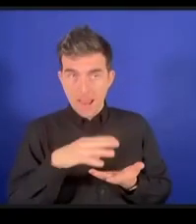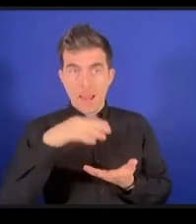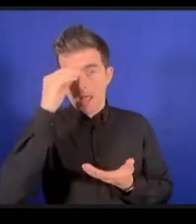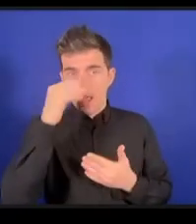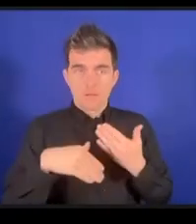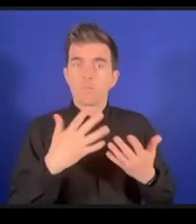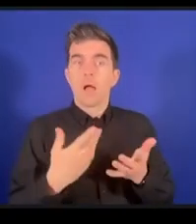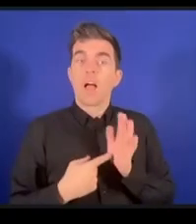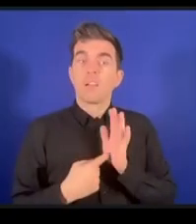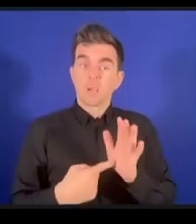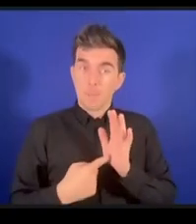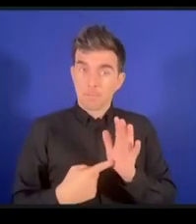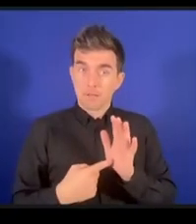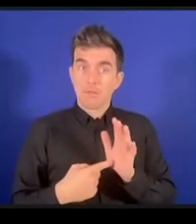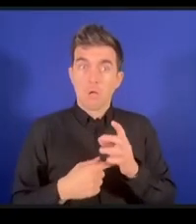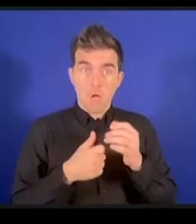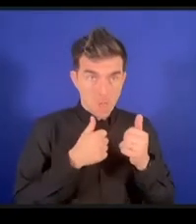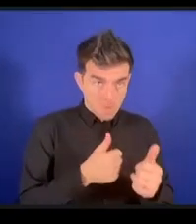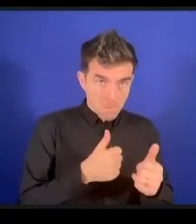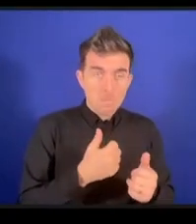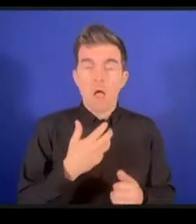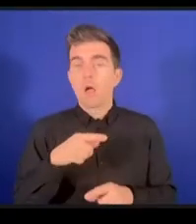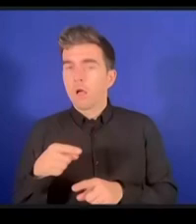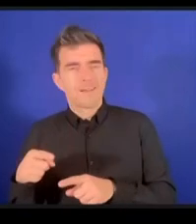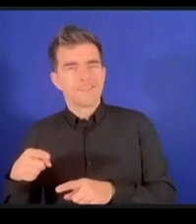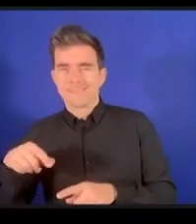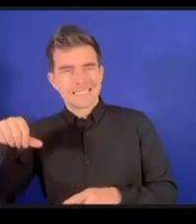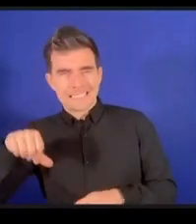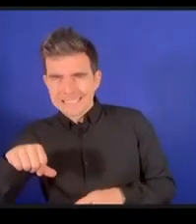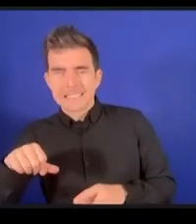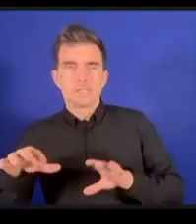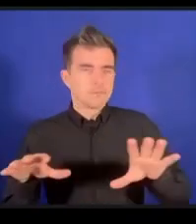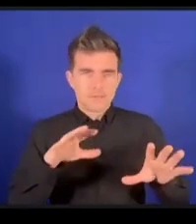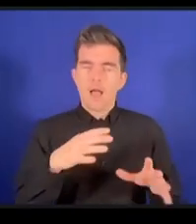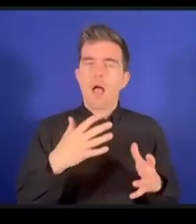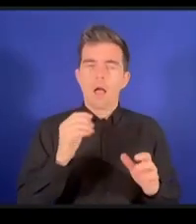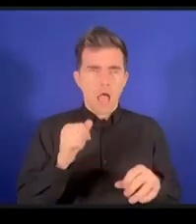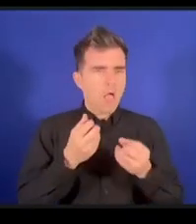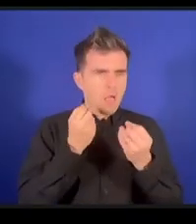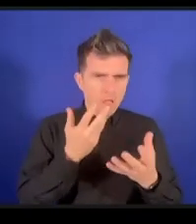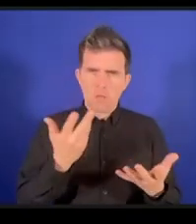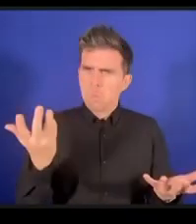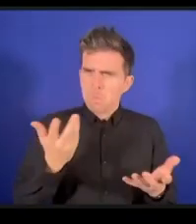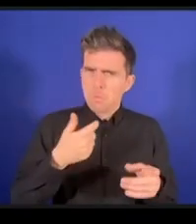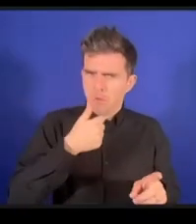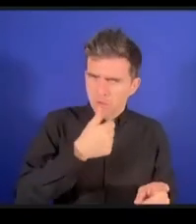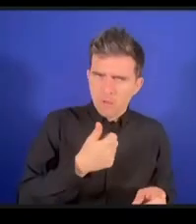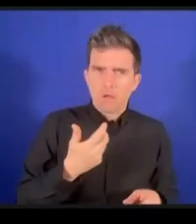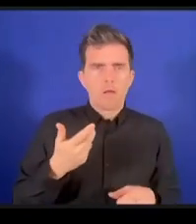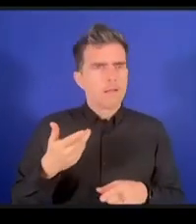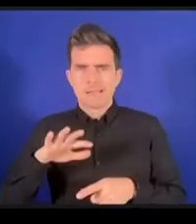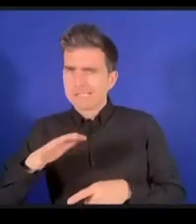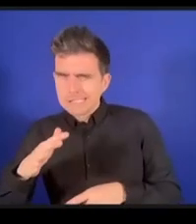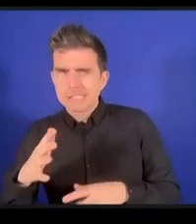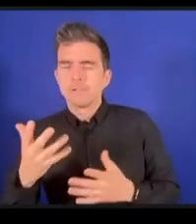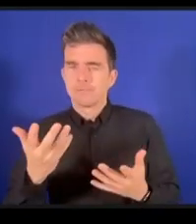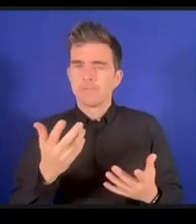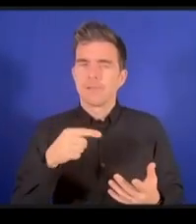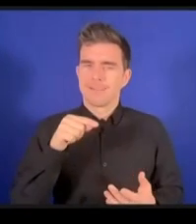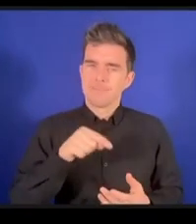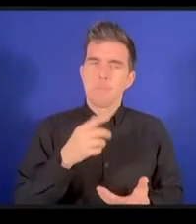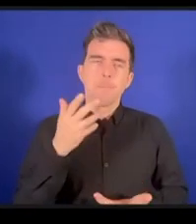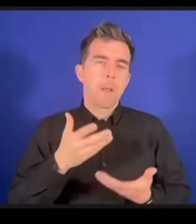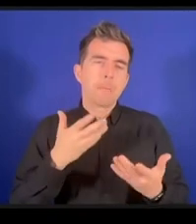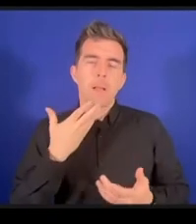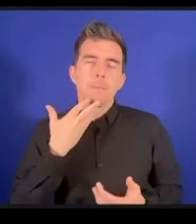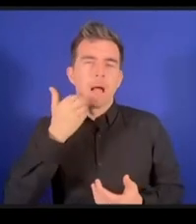ぜうまくいかないのかなぜうまくいかないのかそういったことを教えてほしいんですプログラマーに対して直感